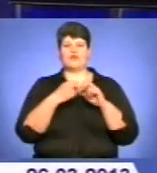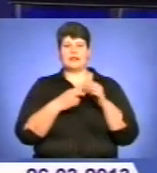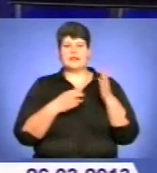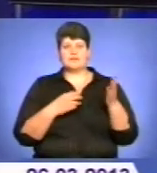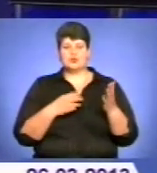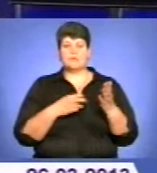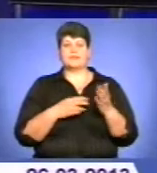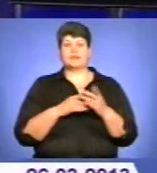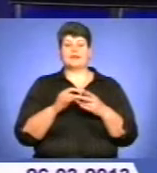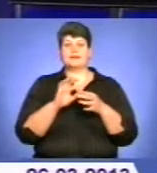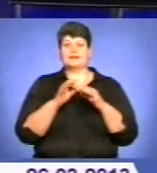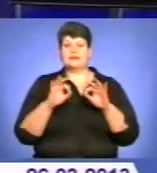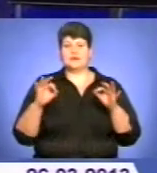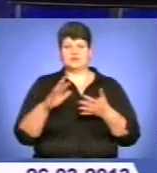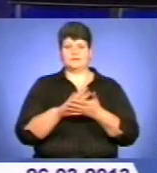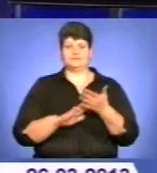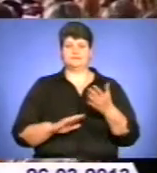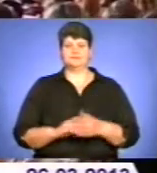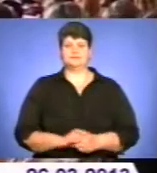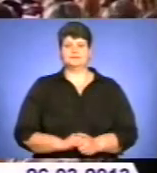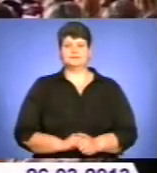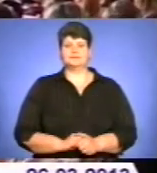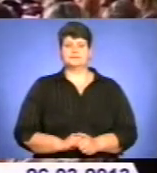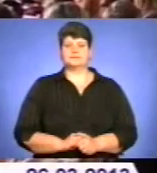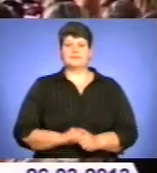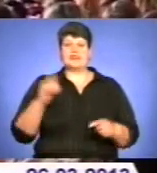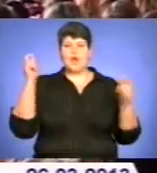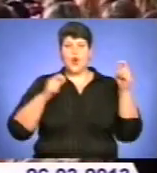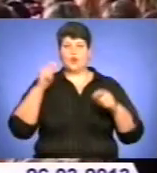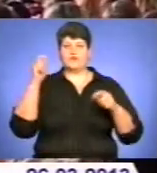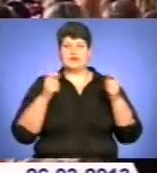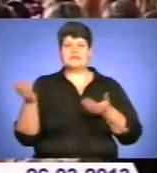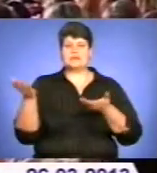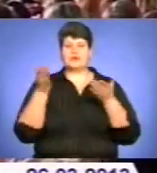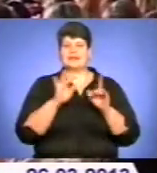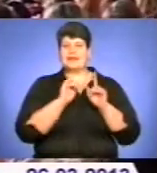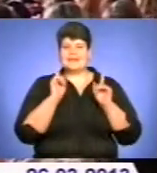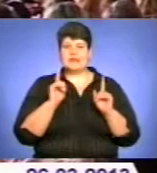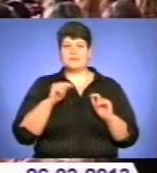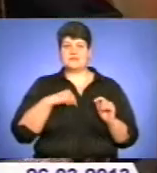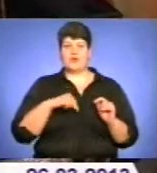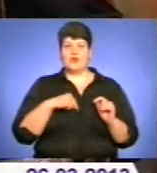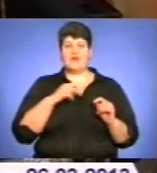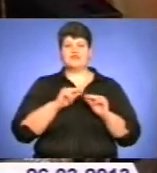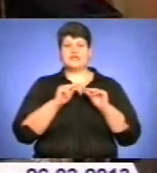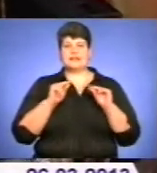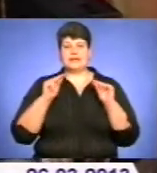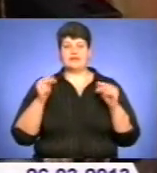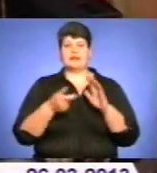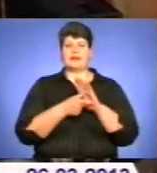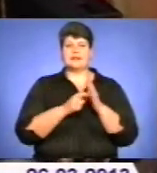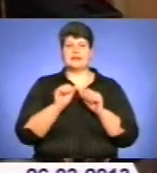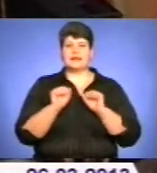Детальніше про це у наступному сюжеті. На конференцію запросили не лише психологів, а й вчителів, класних